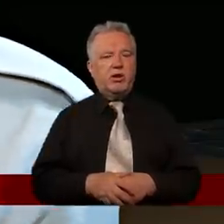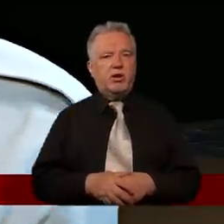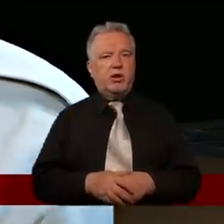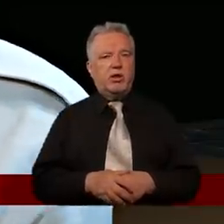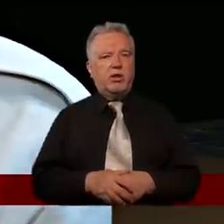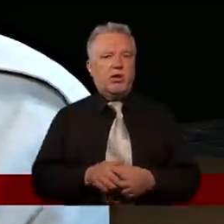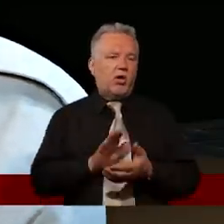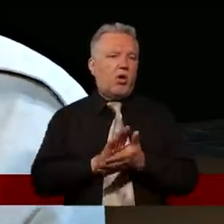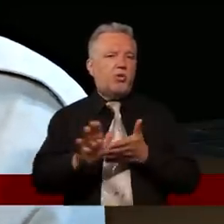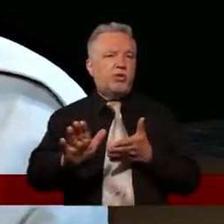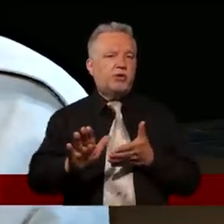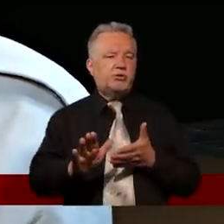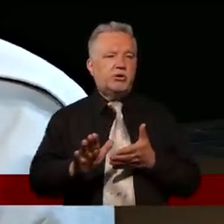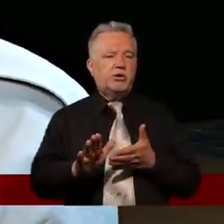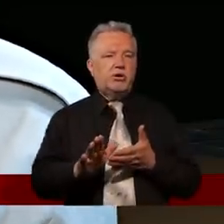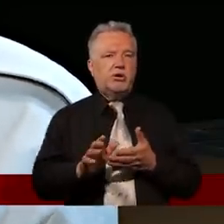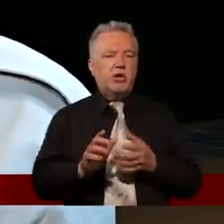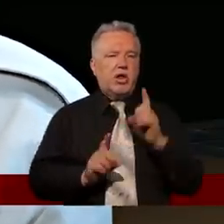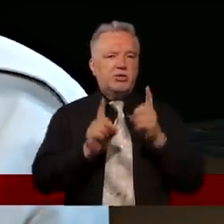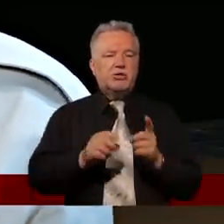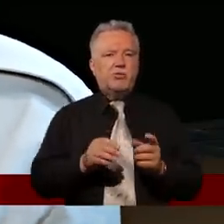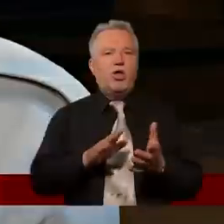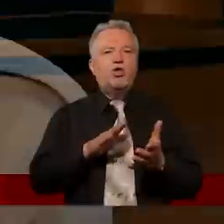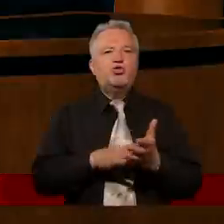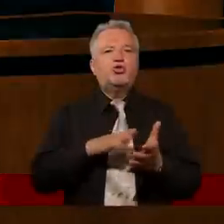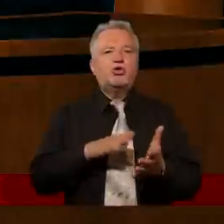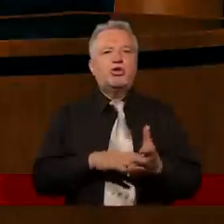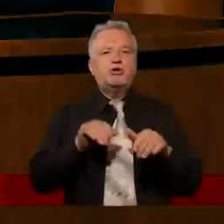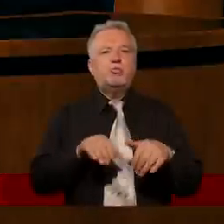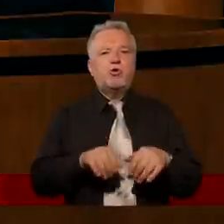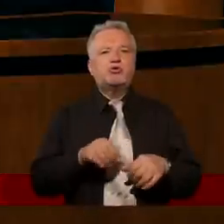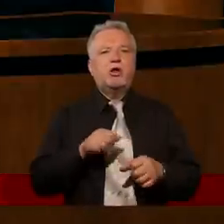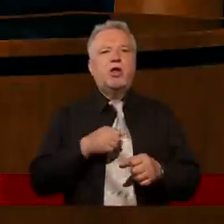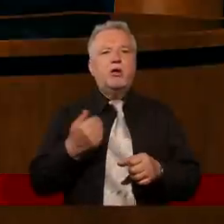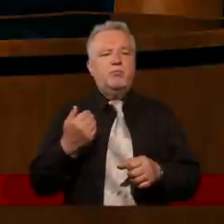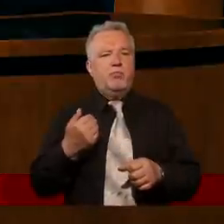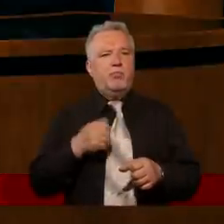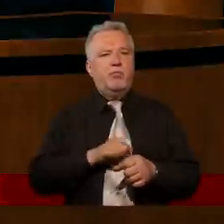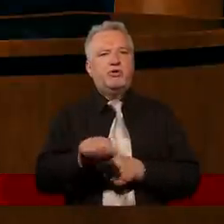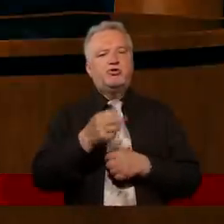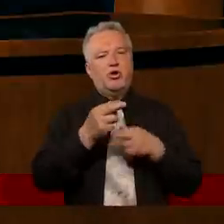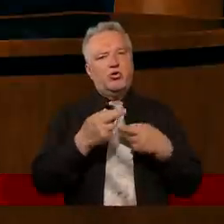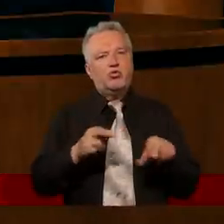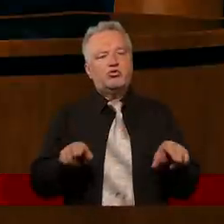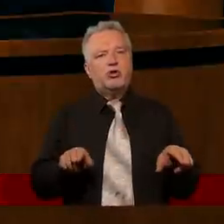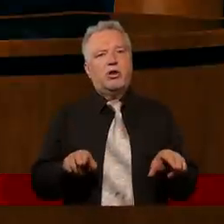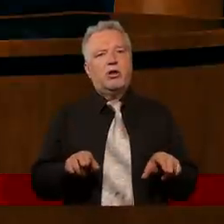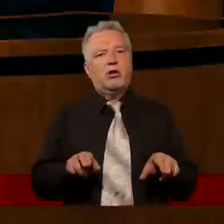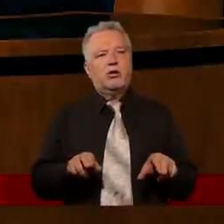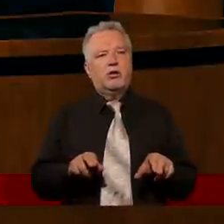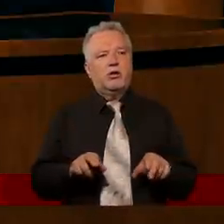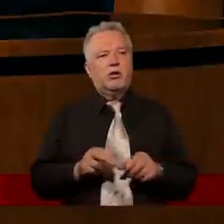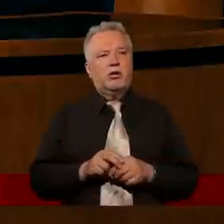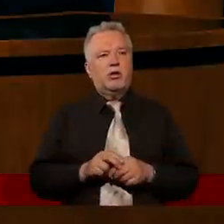otarcie. Bo nieraz dotknięcie drogowego człowieka może mieć różny charakter. Mówisz, nikt cię nigdy tak bardzo nie zranił i nie skrzywdził i nie